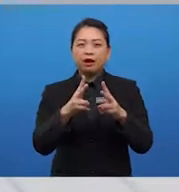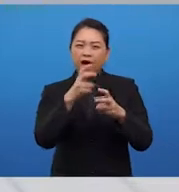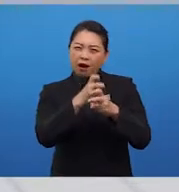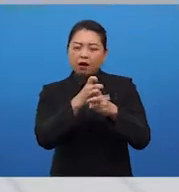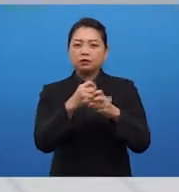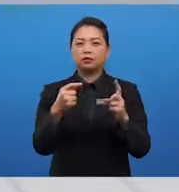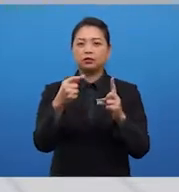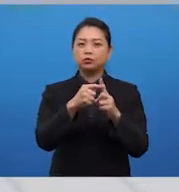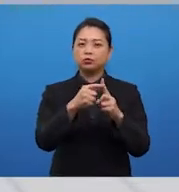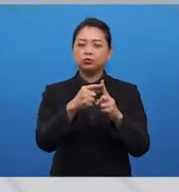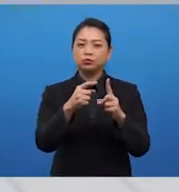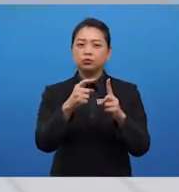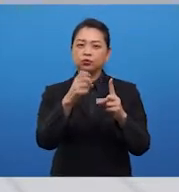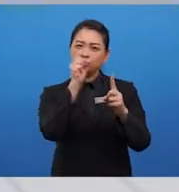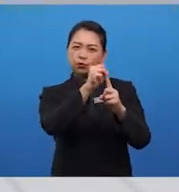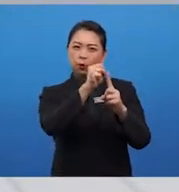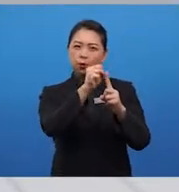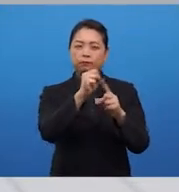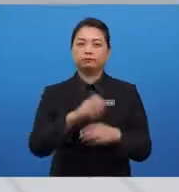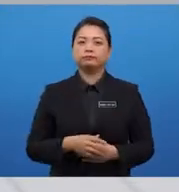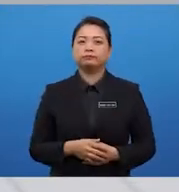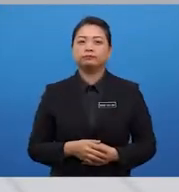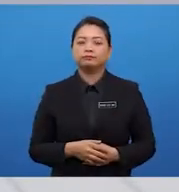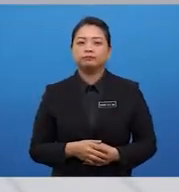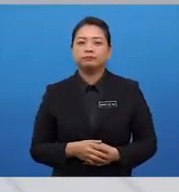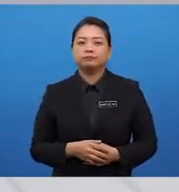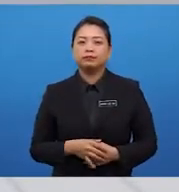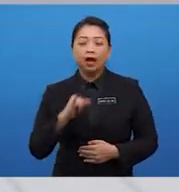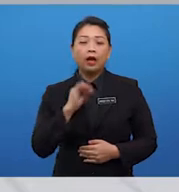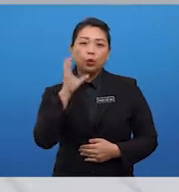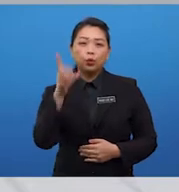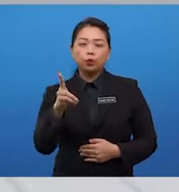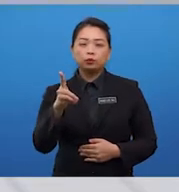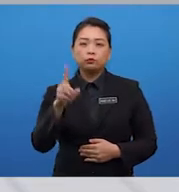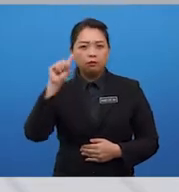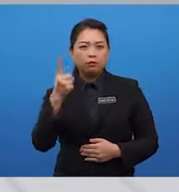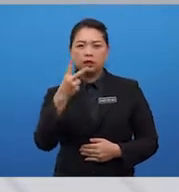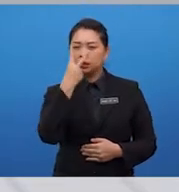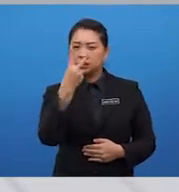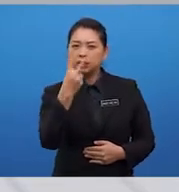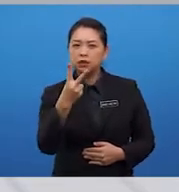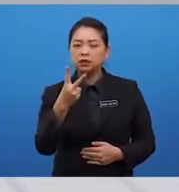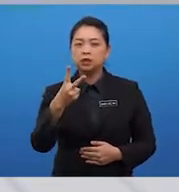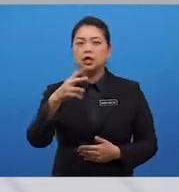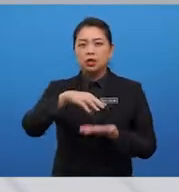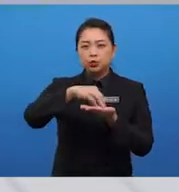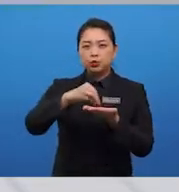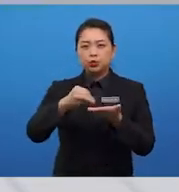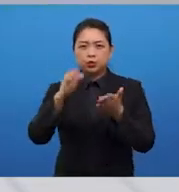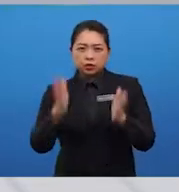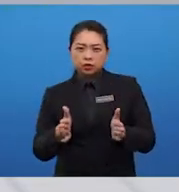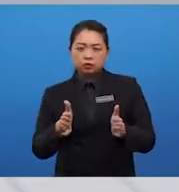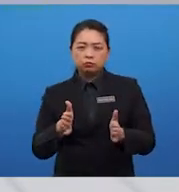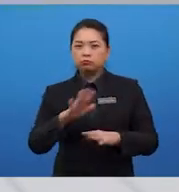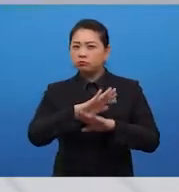in particular, in Task 1 writing. I could only foresee students who will not be able to score